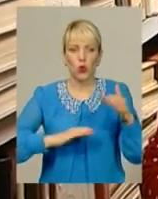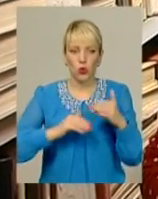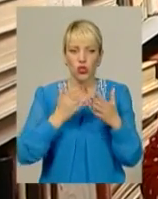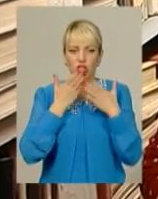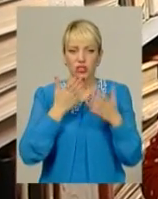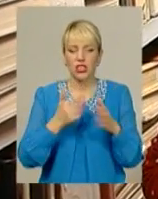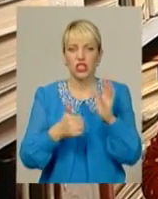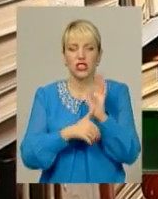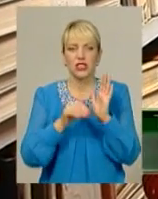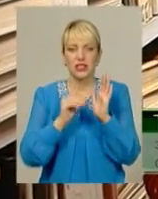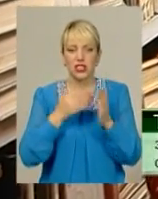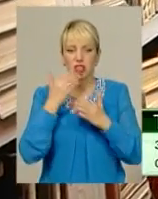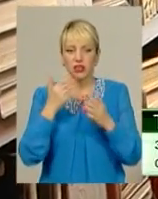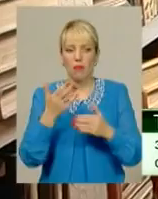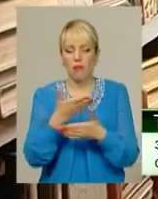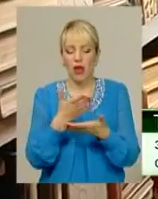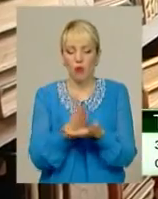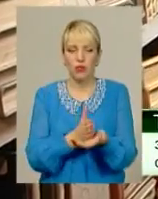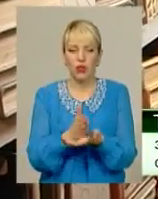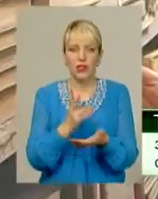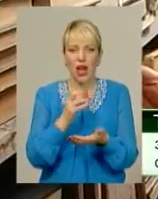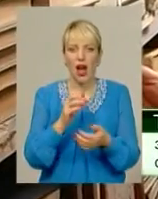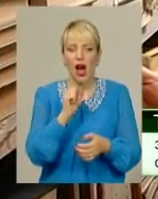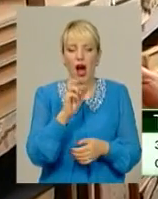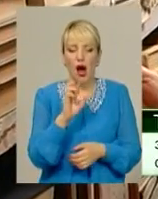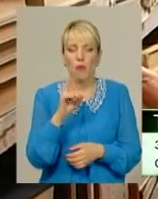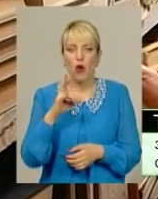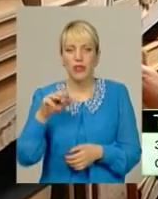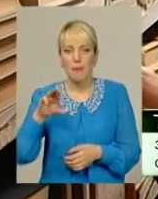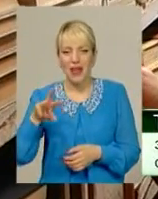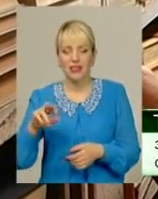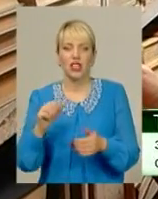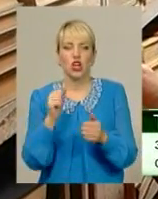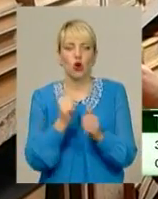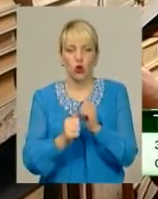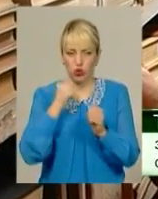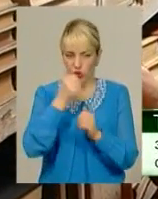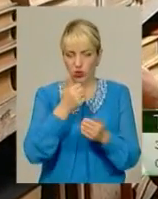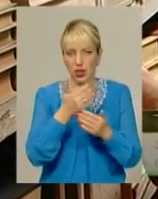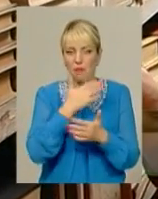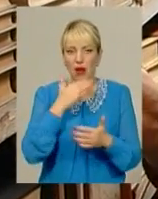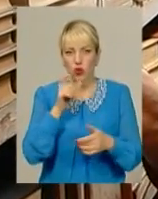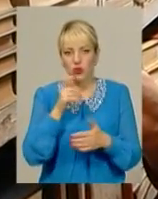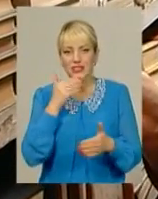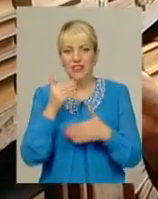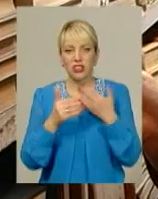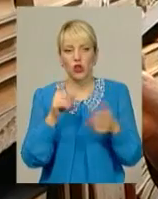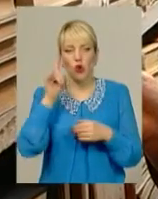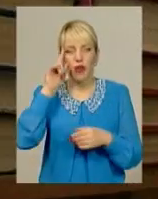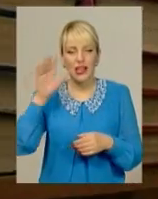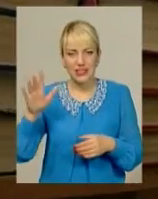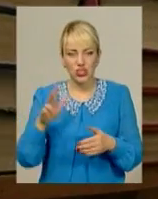тисяч читачів ми обслуговуємо на абонементі кожного року. Дуже багато читачів зараз звертаються до класичної